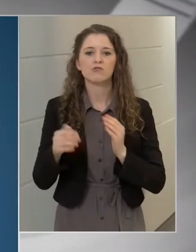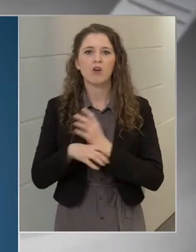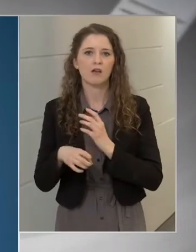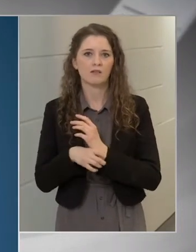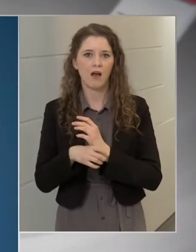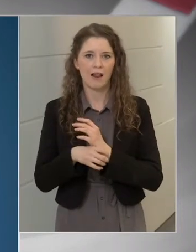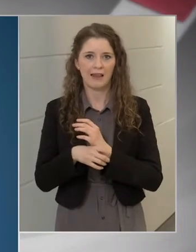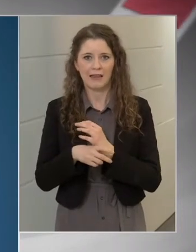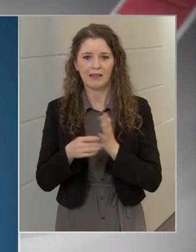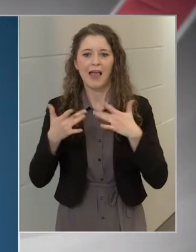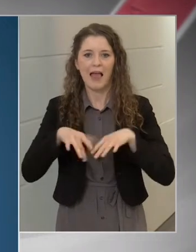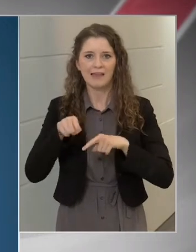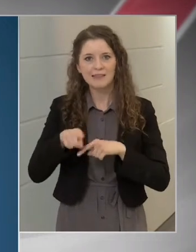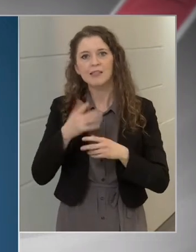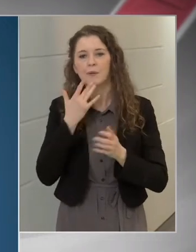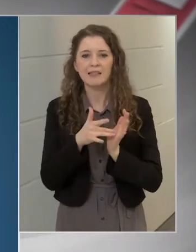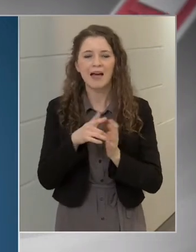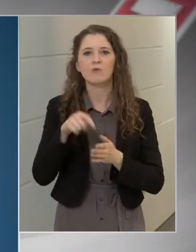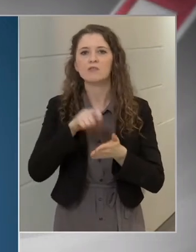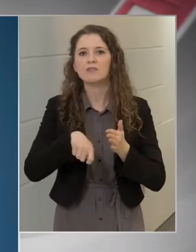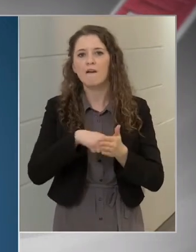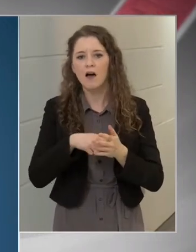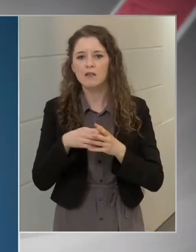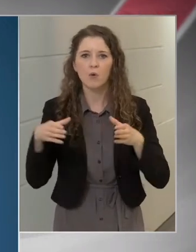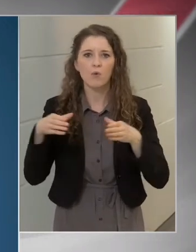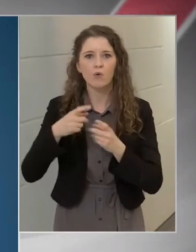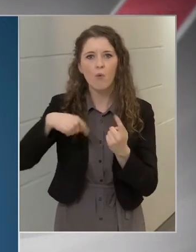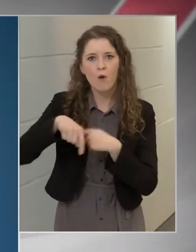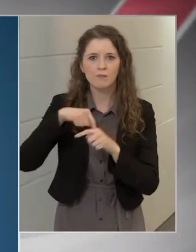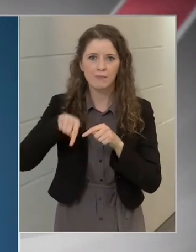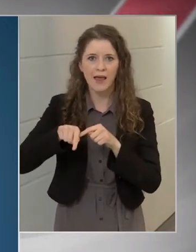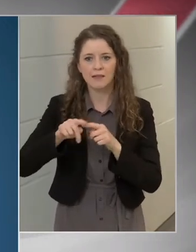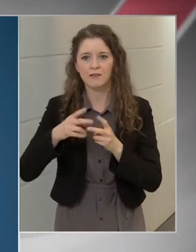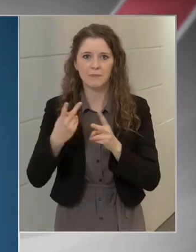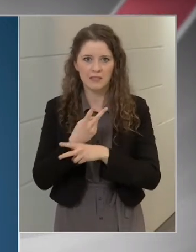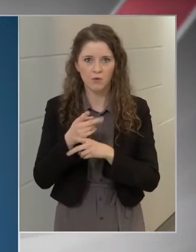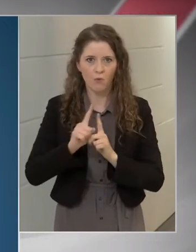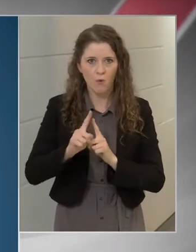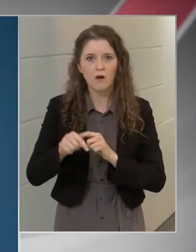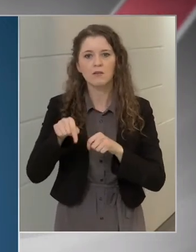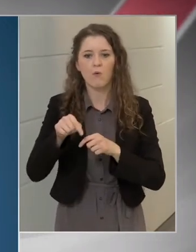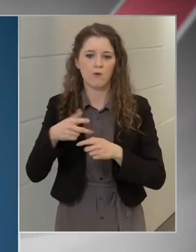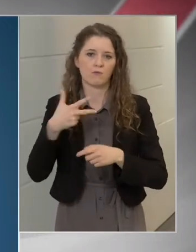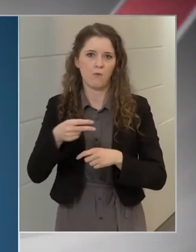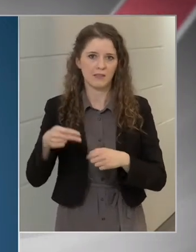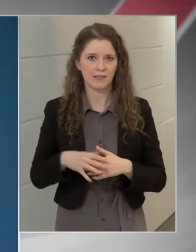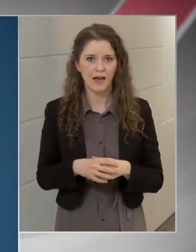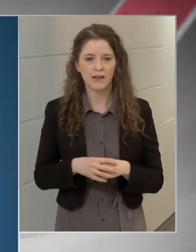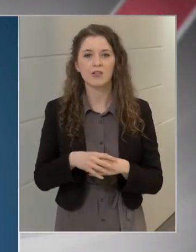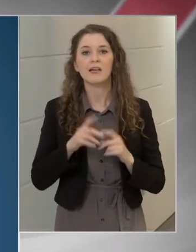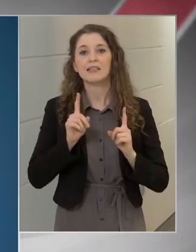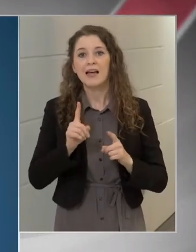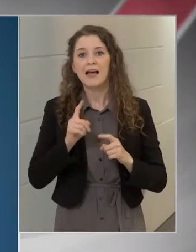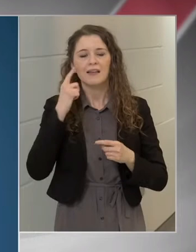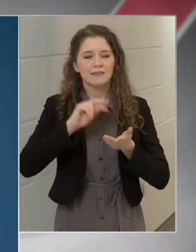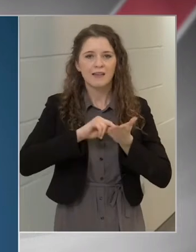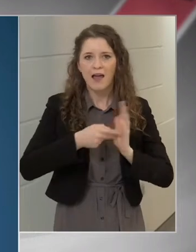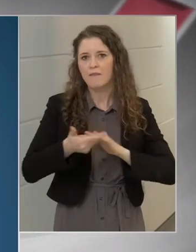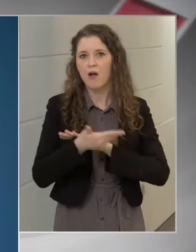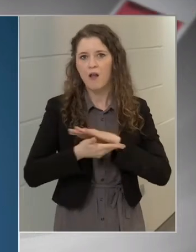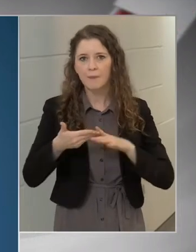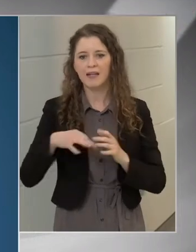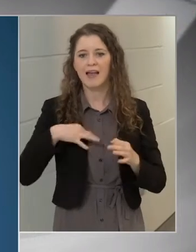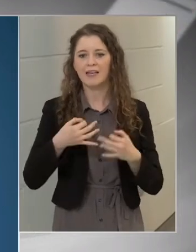amelyekről már korábban beszéltünk, vagy más létesítmények, de a jelenlegi tervek szerint az egészségügyi szolgáltatói